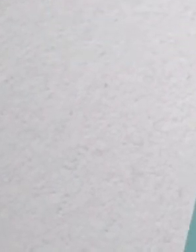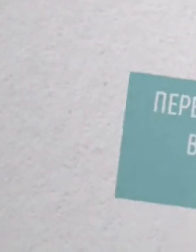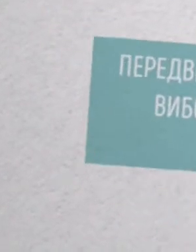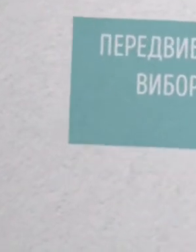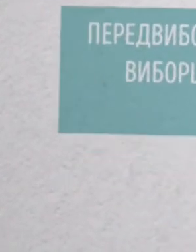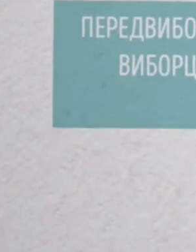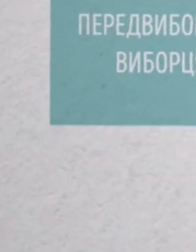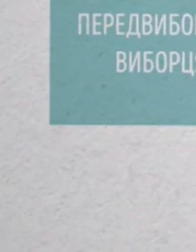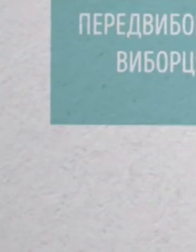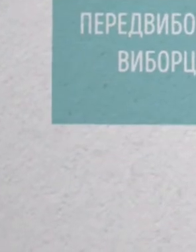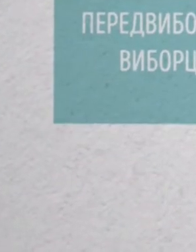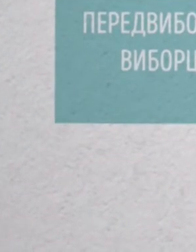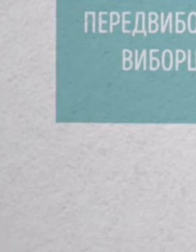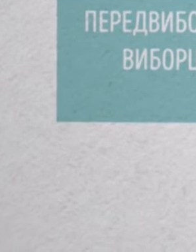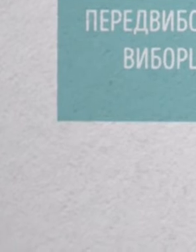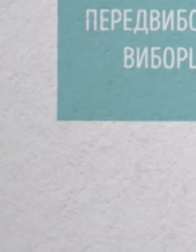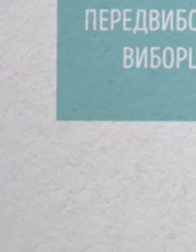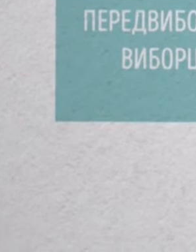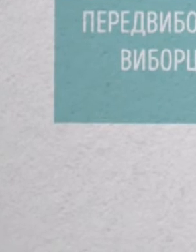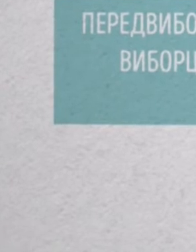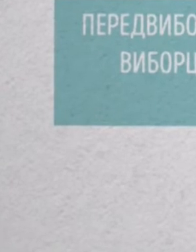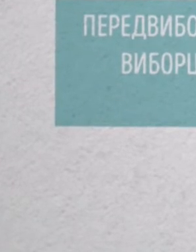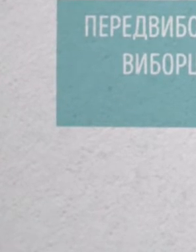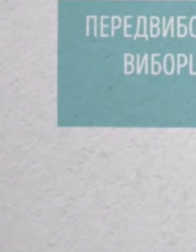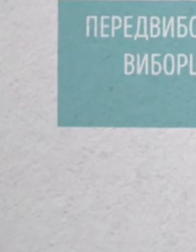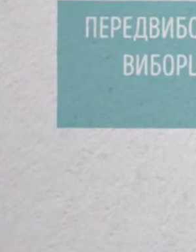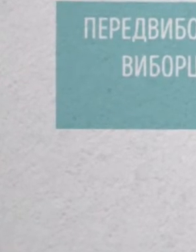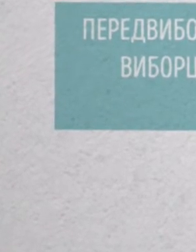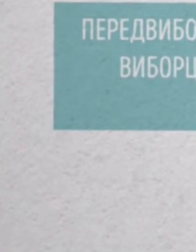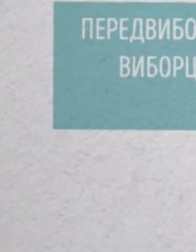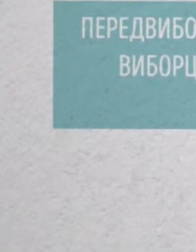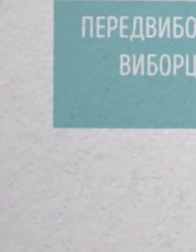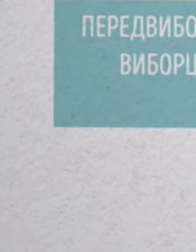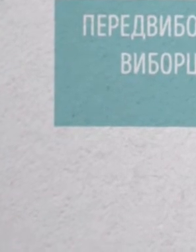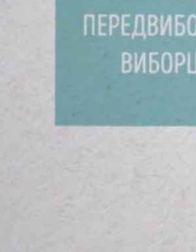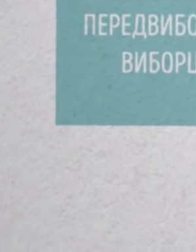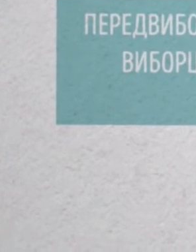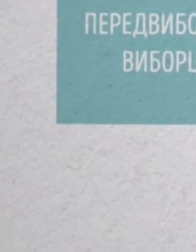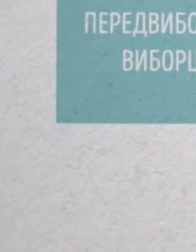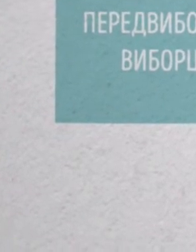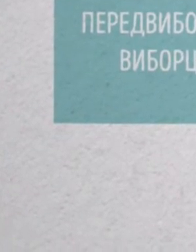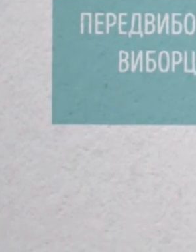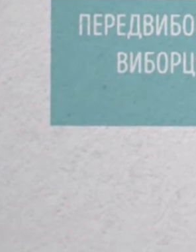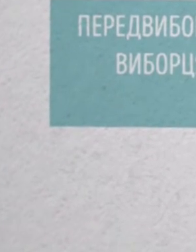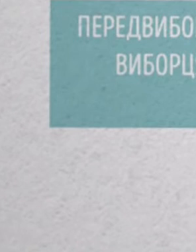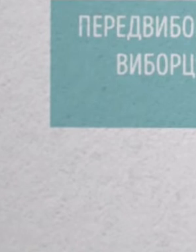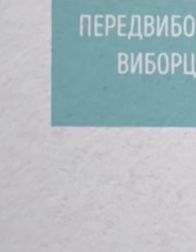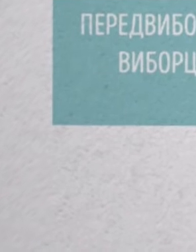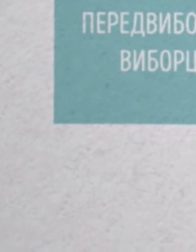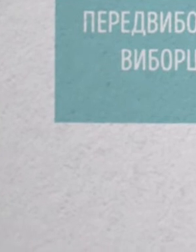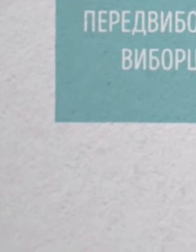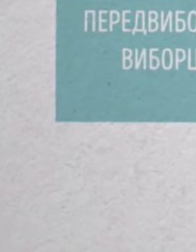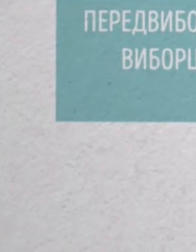Передвиборна агітація – будь-які дії з метою спонукання виборця голосувати або не голосувати за певного